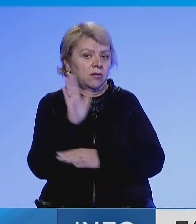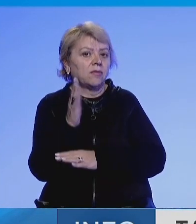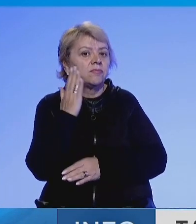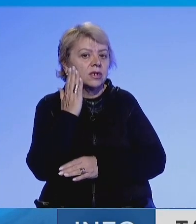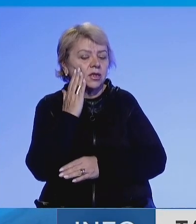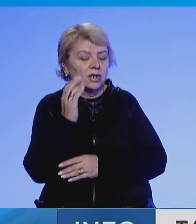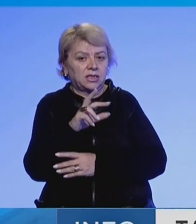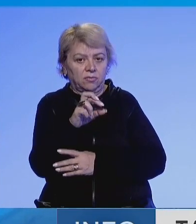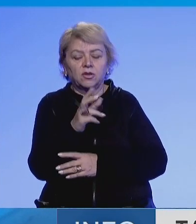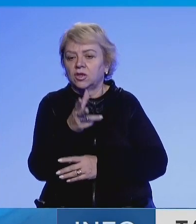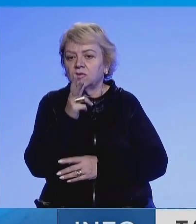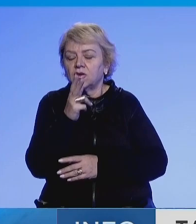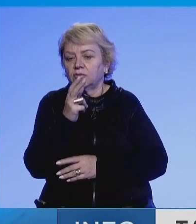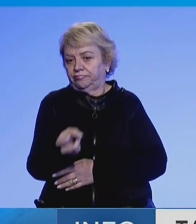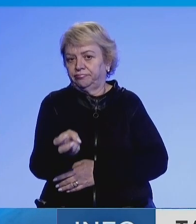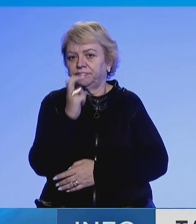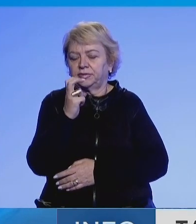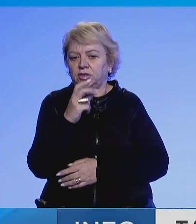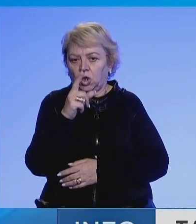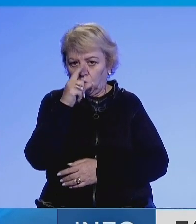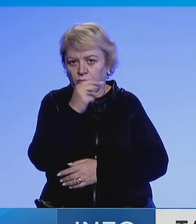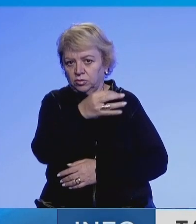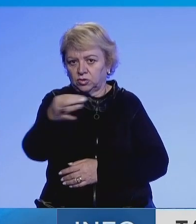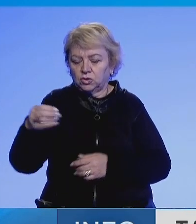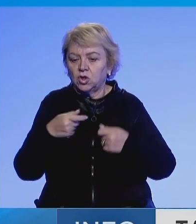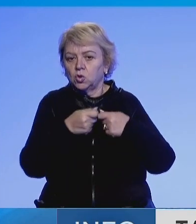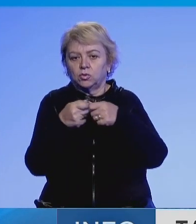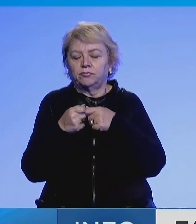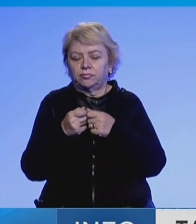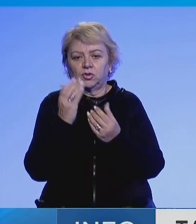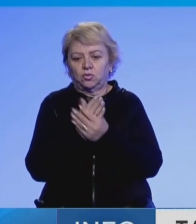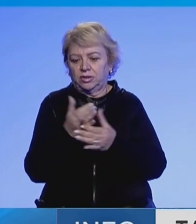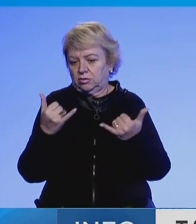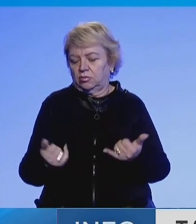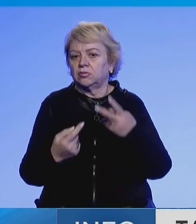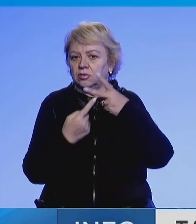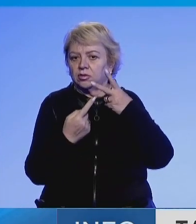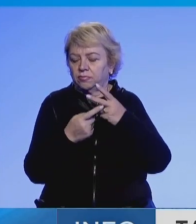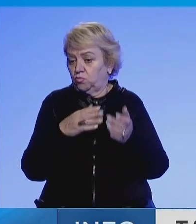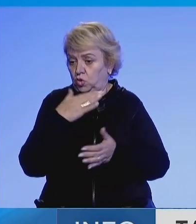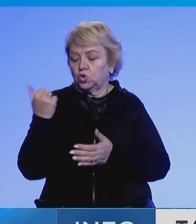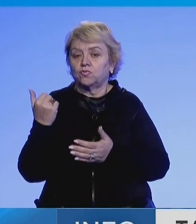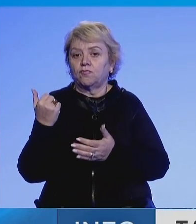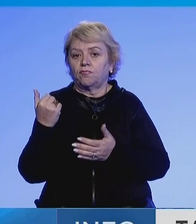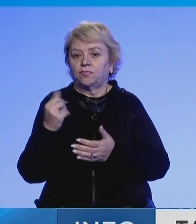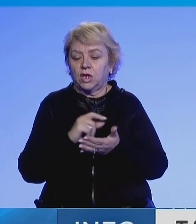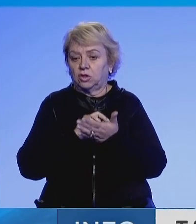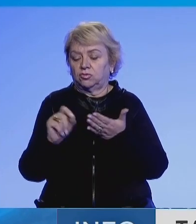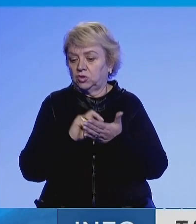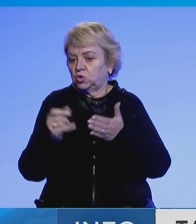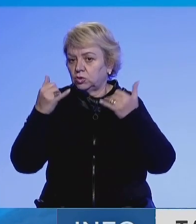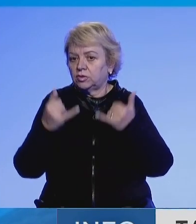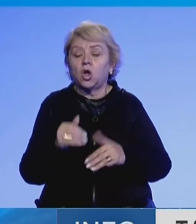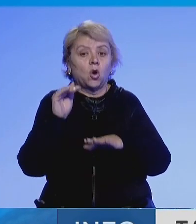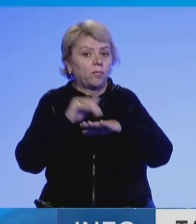Skobar kërkoj nga Kurti për gjigje për asociacionin. Këtë dokument doli sot në media. Për më shumë media që kanë shkruar sot për